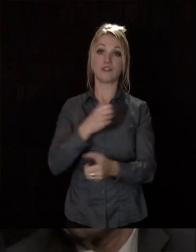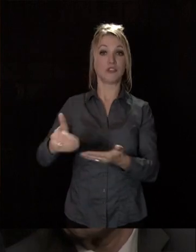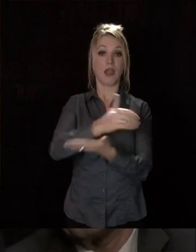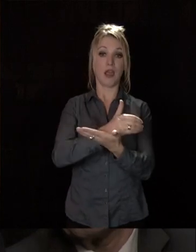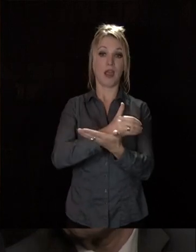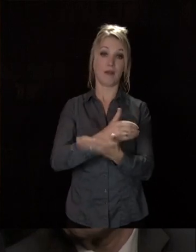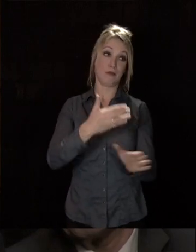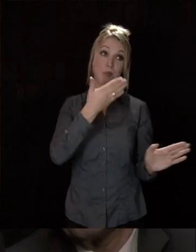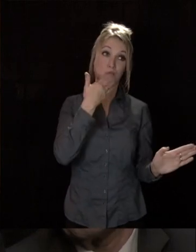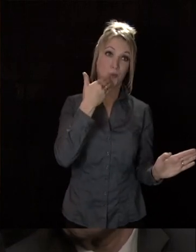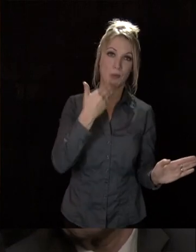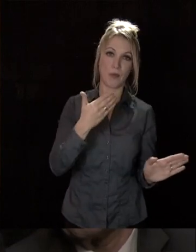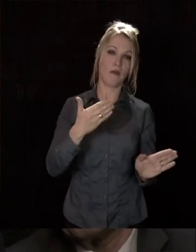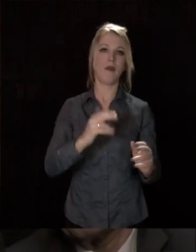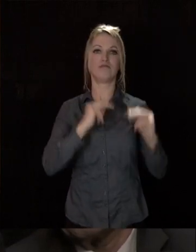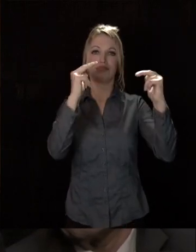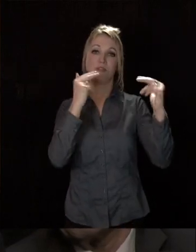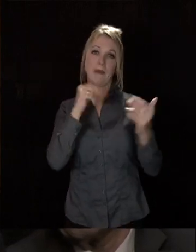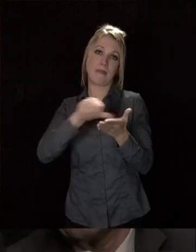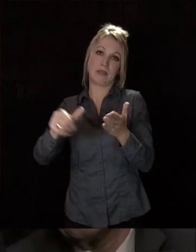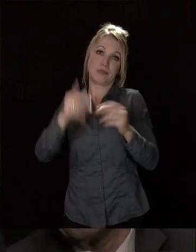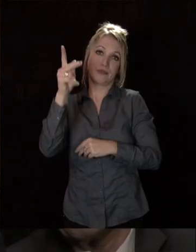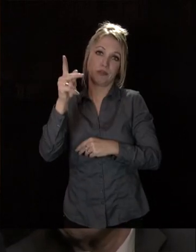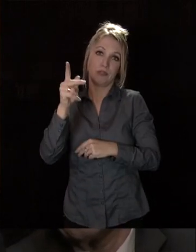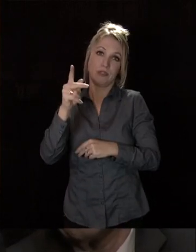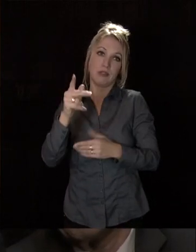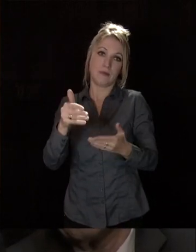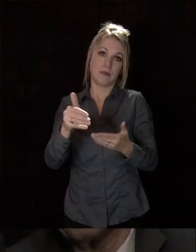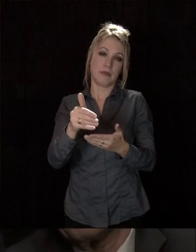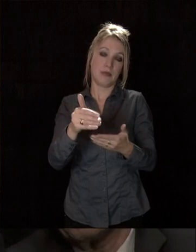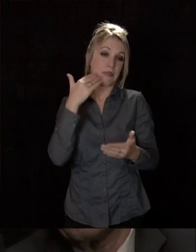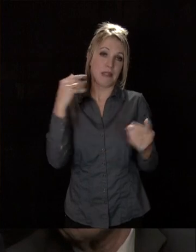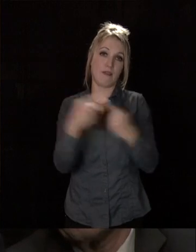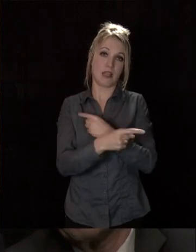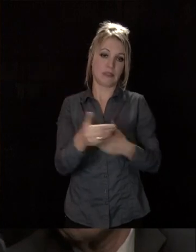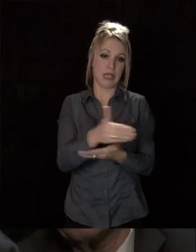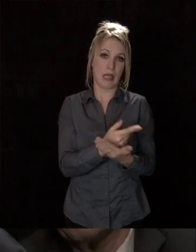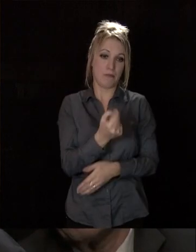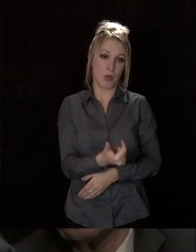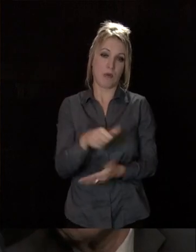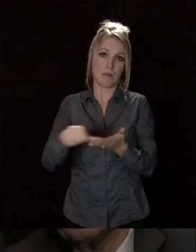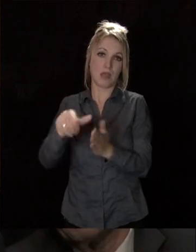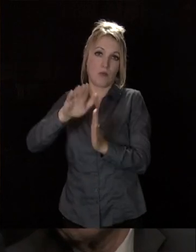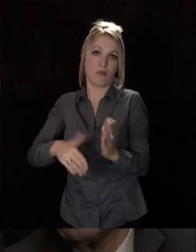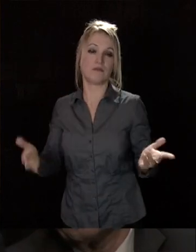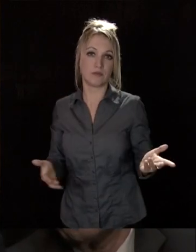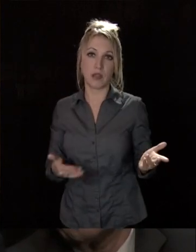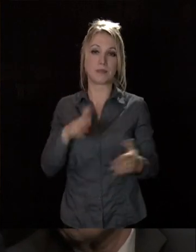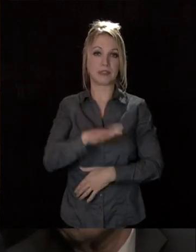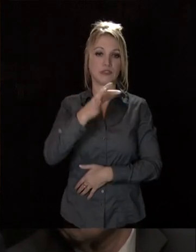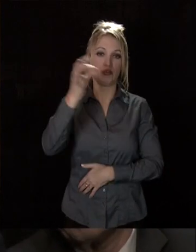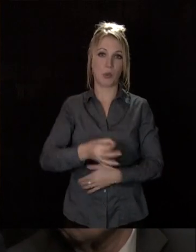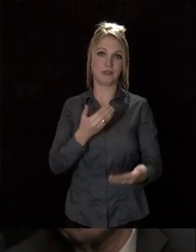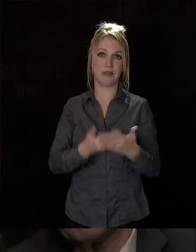tant mieux pour ceux-là, plus on paye, et moins on a d'argent et moins on paye. C'est cela la justice comme nous le voyons. Et les tarifs appliqués au